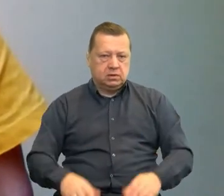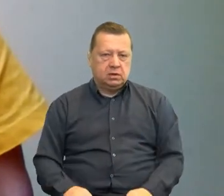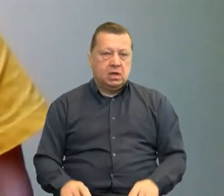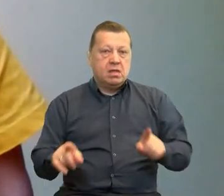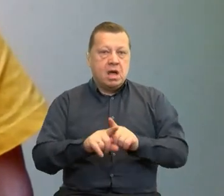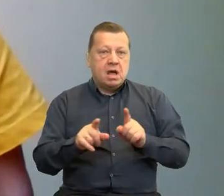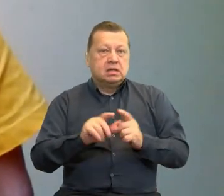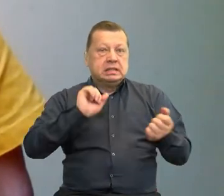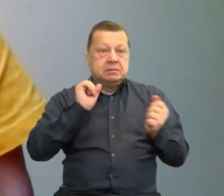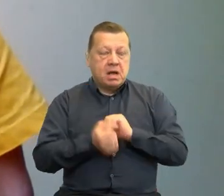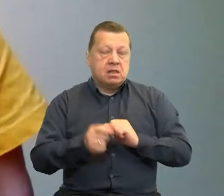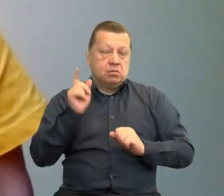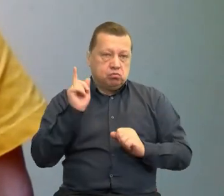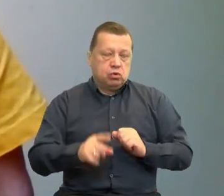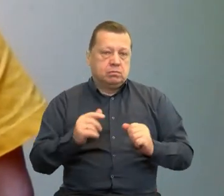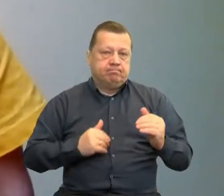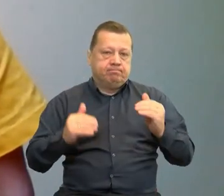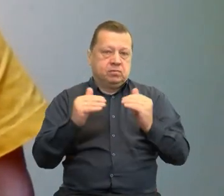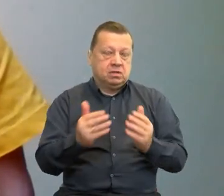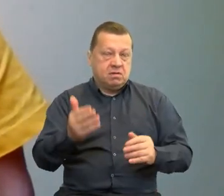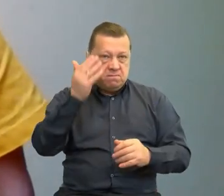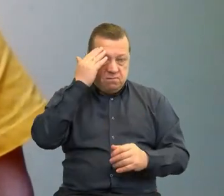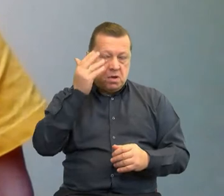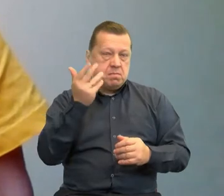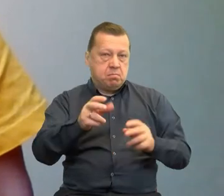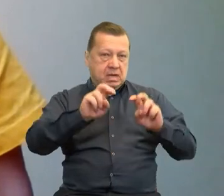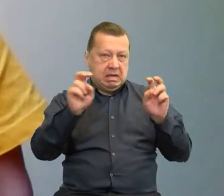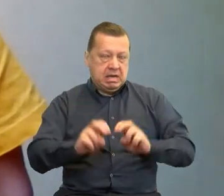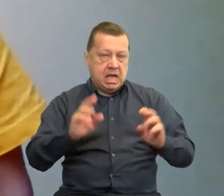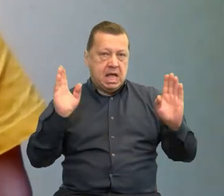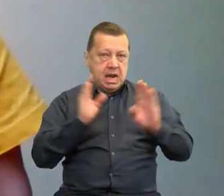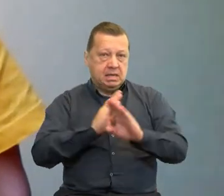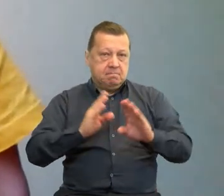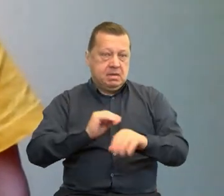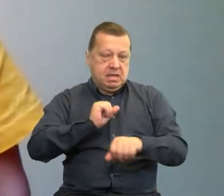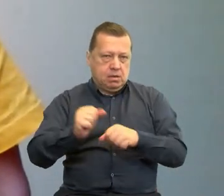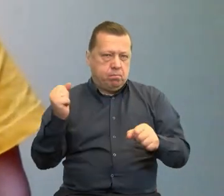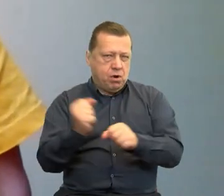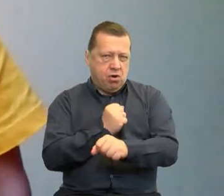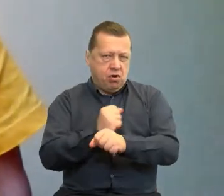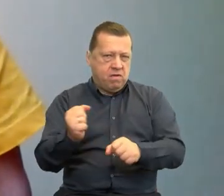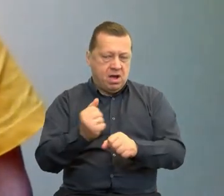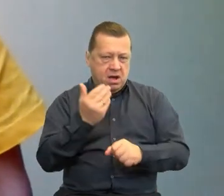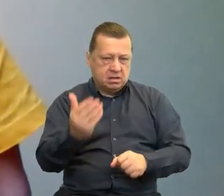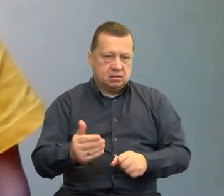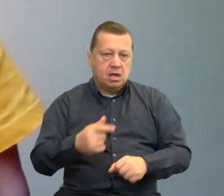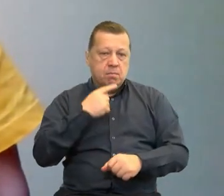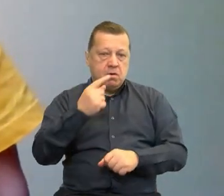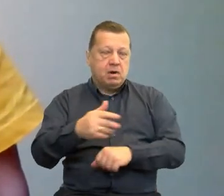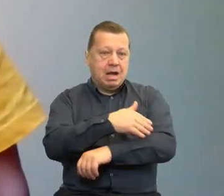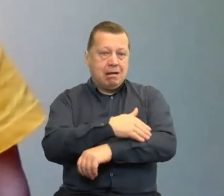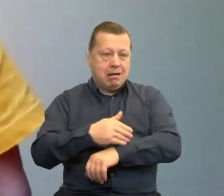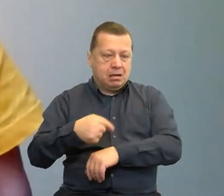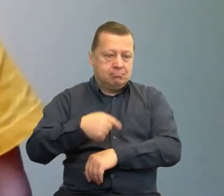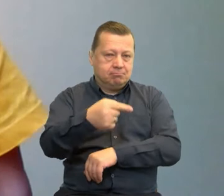zmian, bo mamy bardzo poważny problem kryzysu klimatycznego i coś z tym trzeba zrobić. Oczywiście jest to pogranicze trudne. Państwo